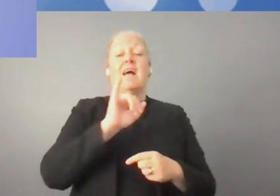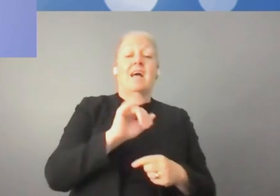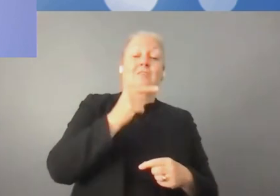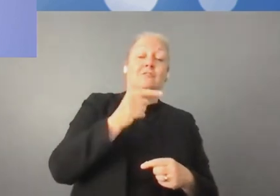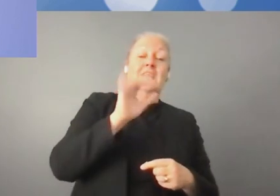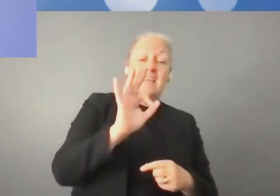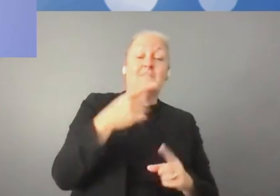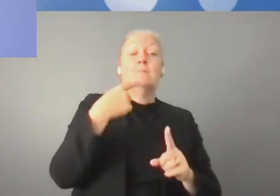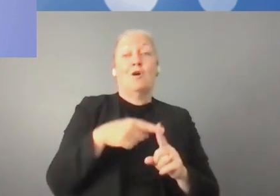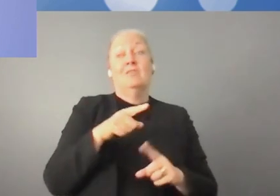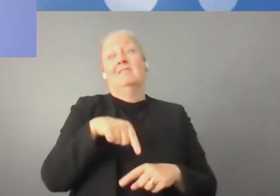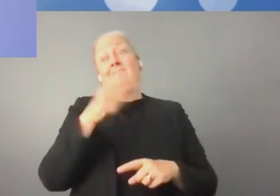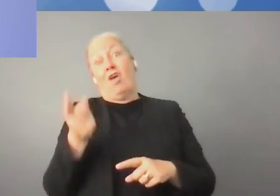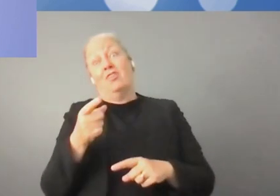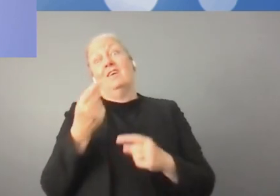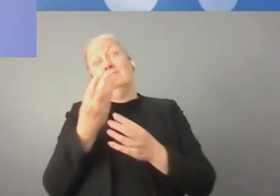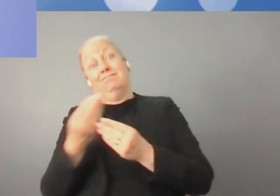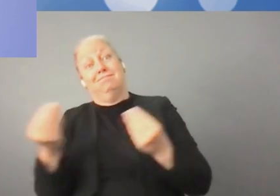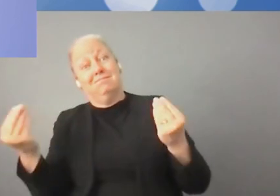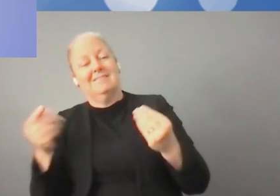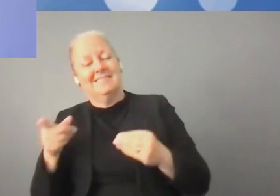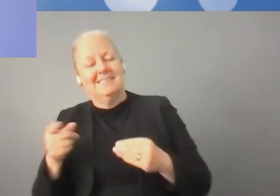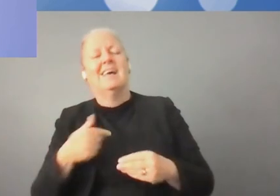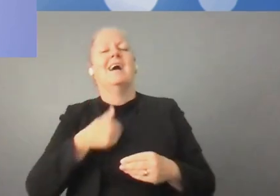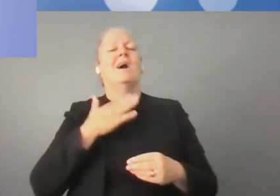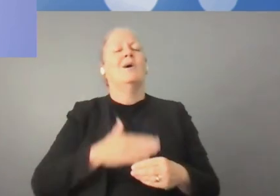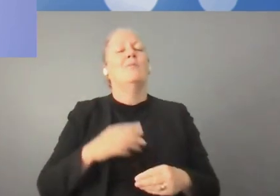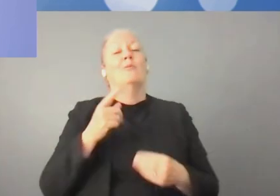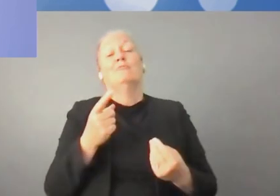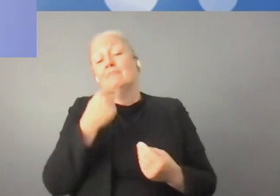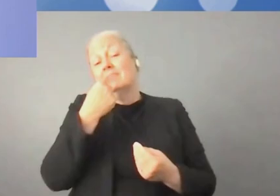processus multilatéral qui impliquera